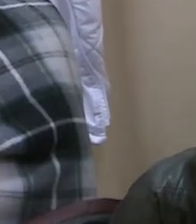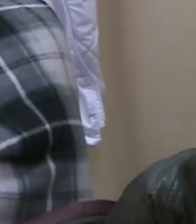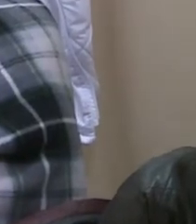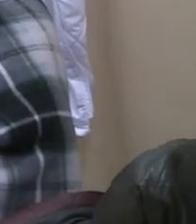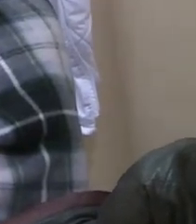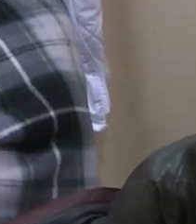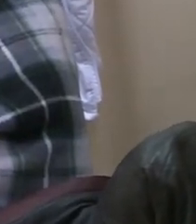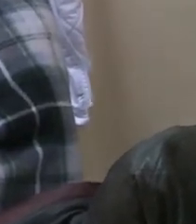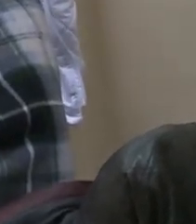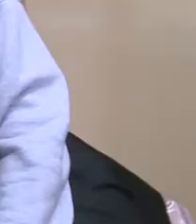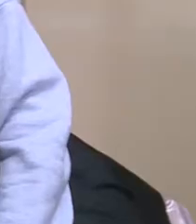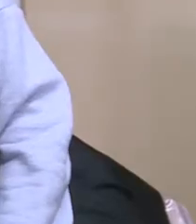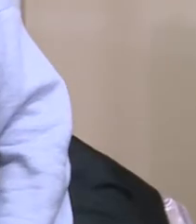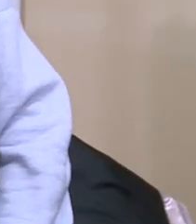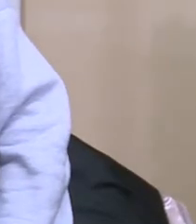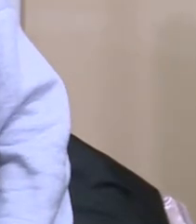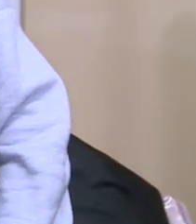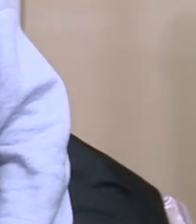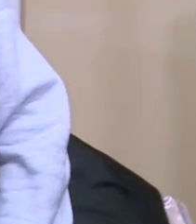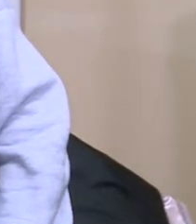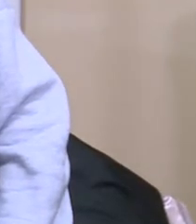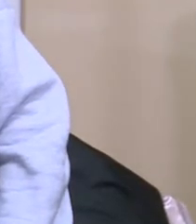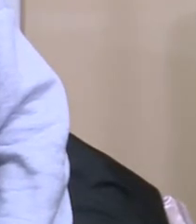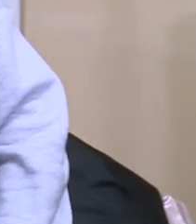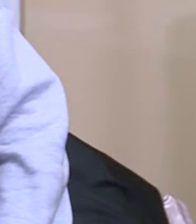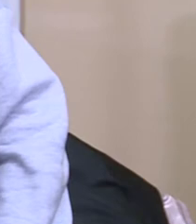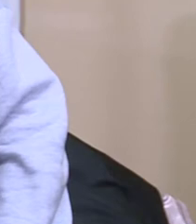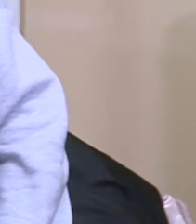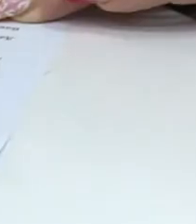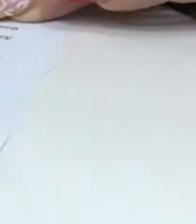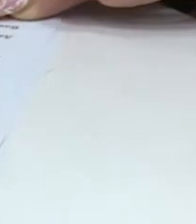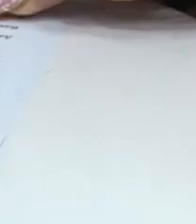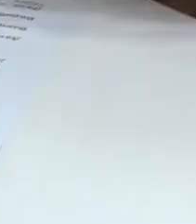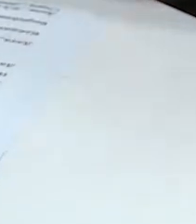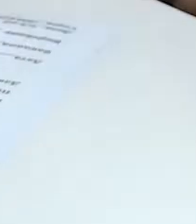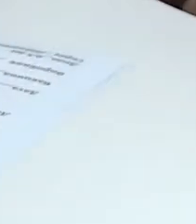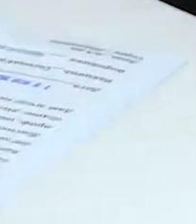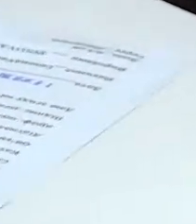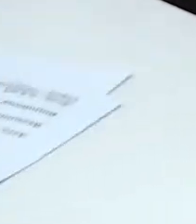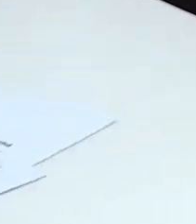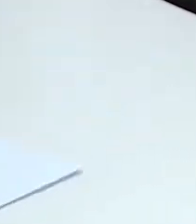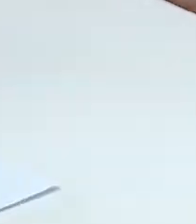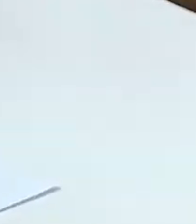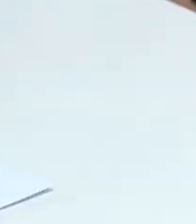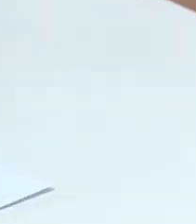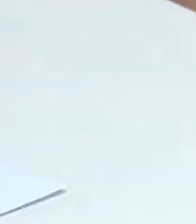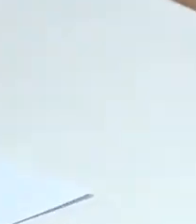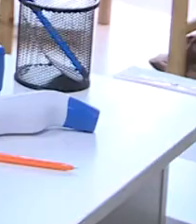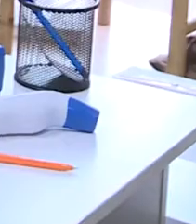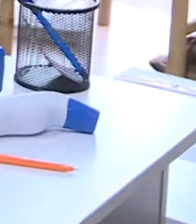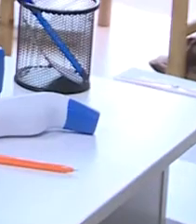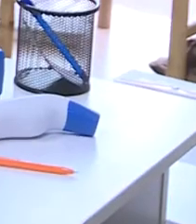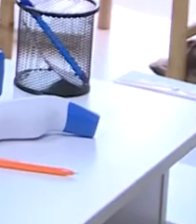хвороба от тих, хто імунізувався. На Дніпропетровщині щепилися вже майже 2 мільйони 600 тисяч людей. Двома дозами